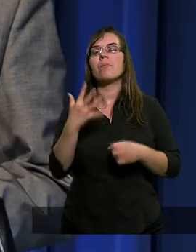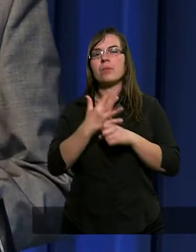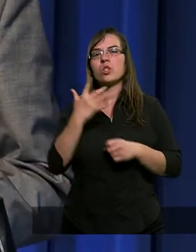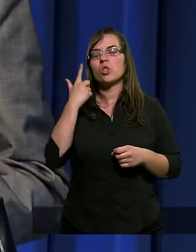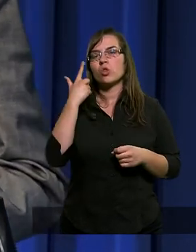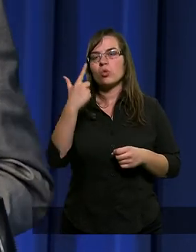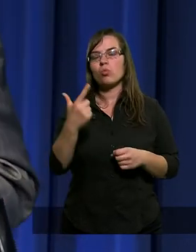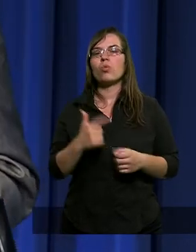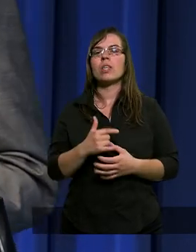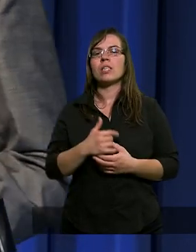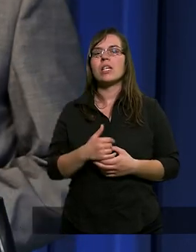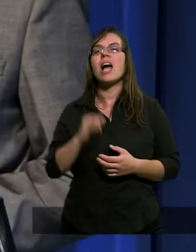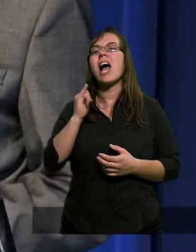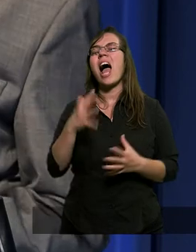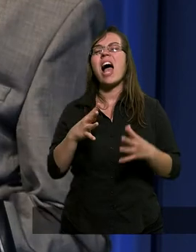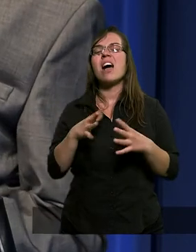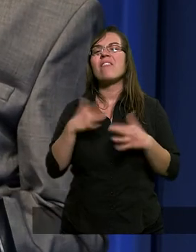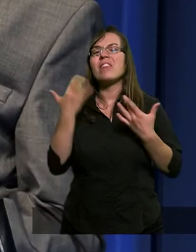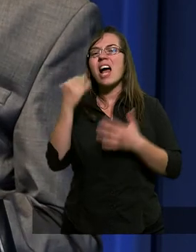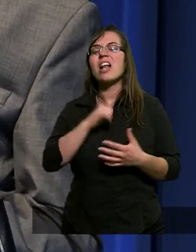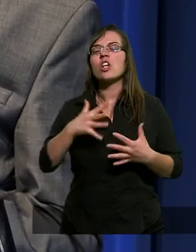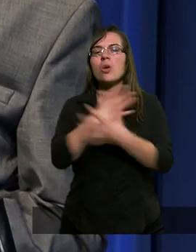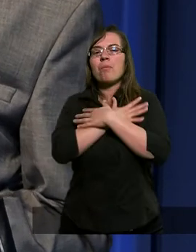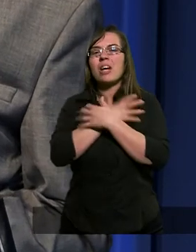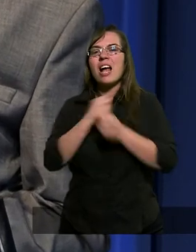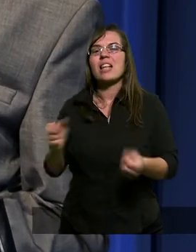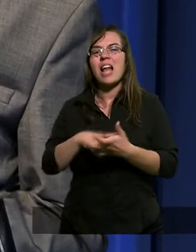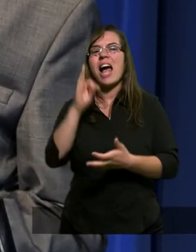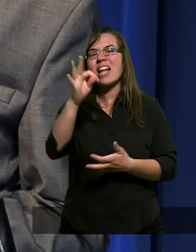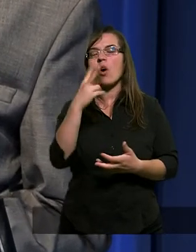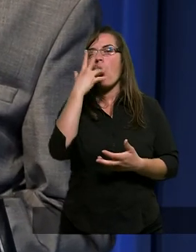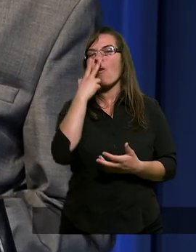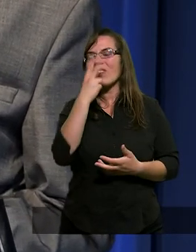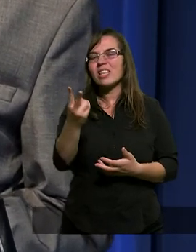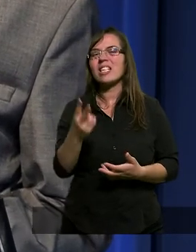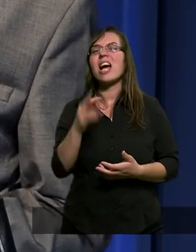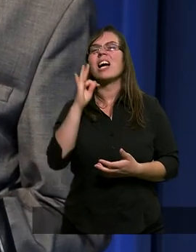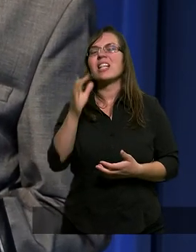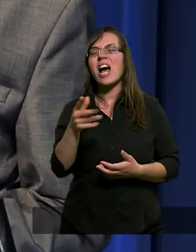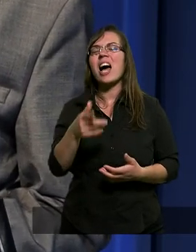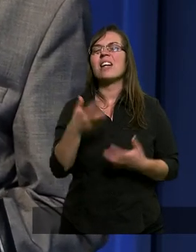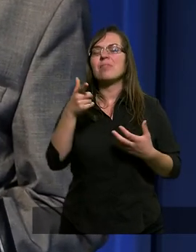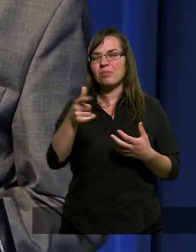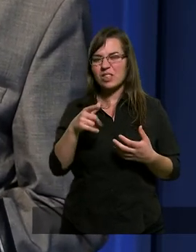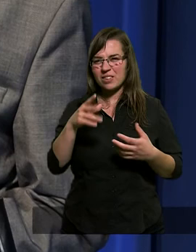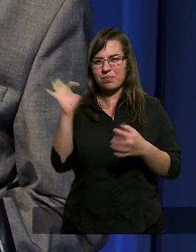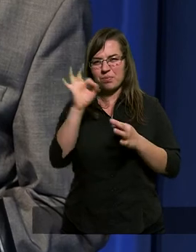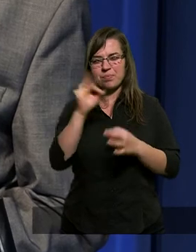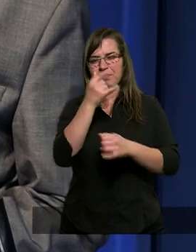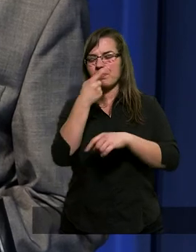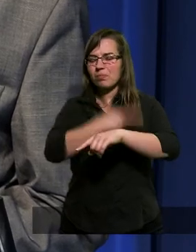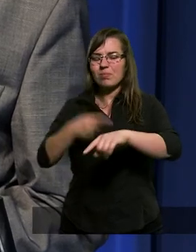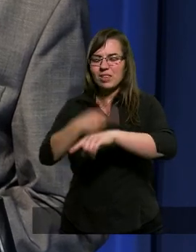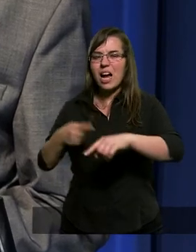52. Jak wielu się przeraziło na jego widok, tak zeszpecony,